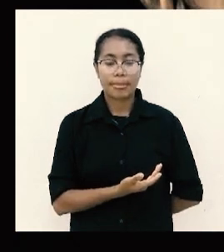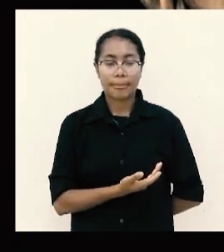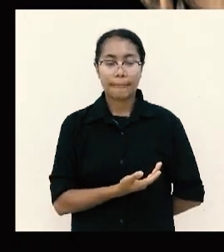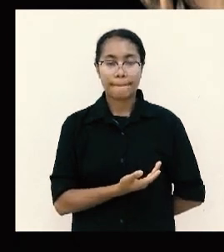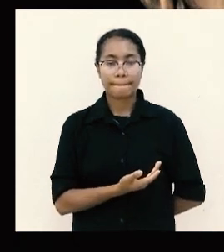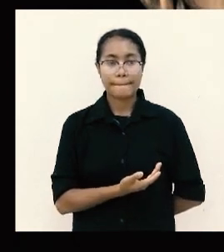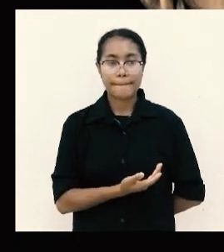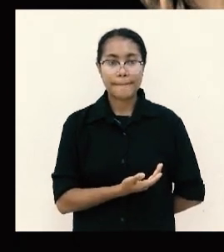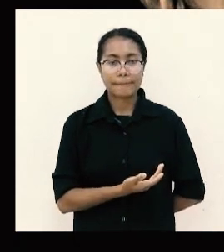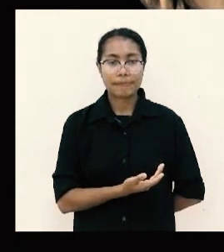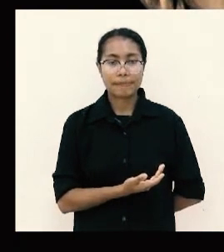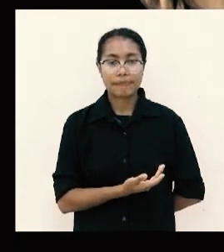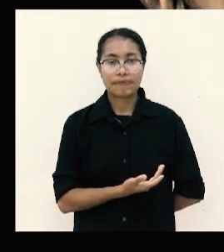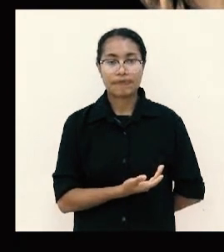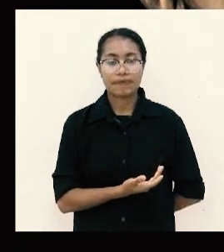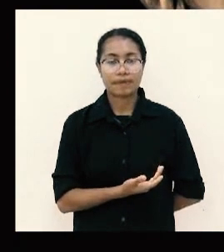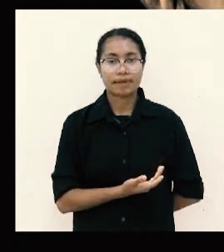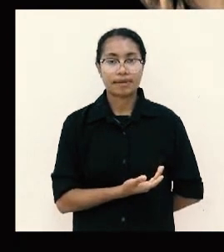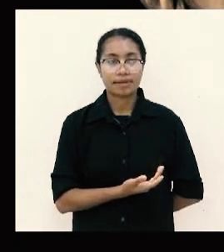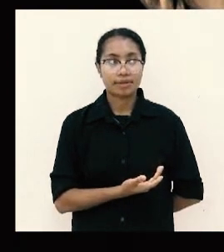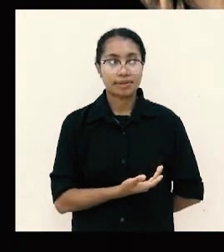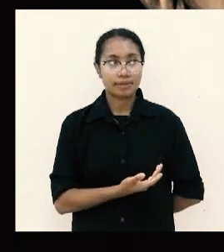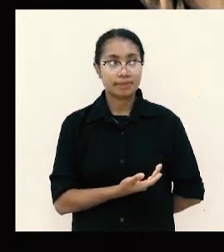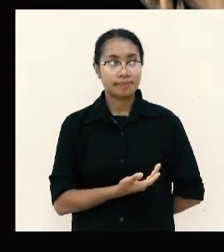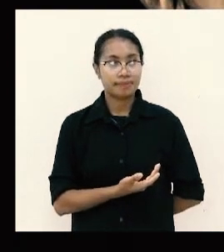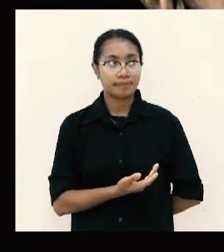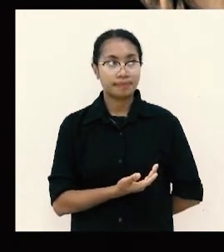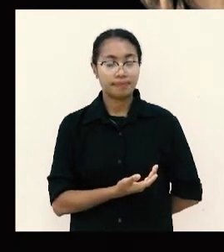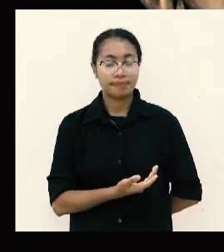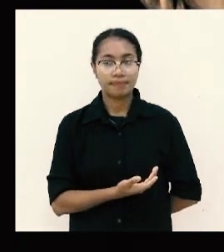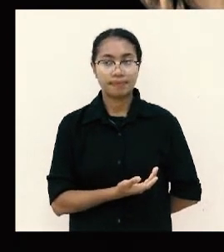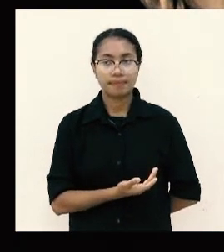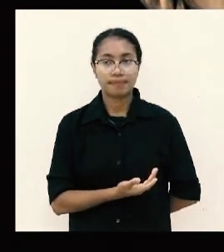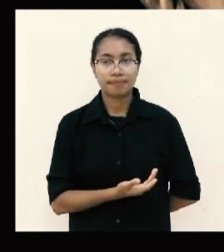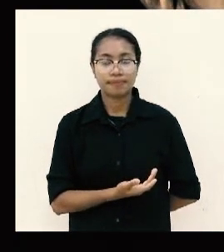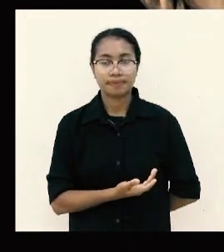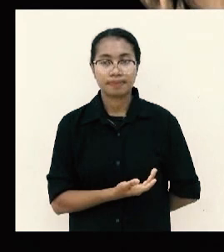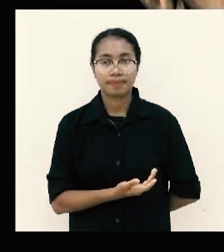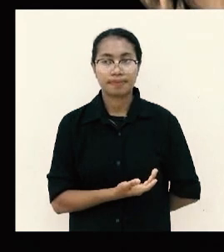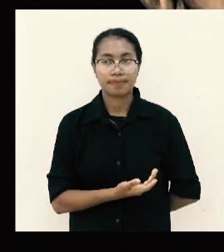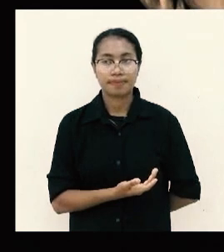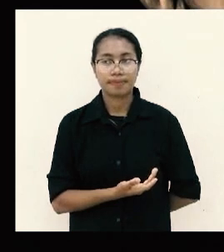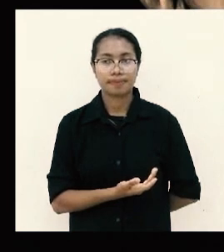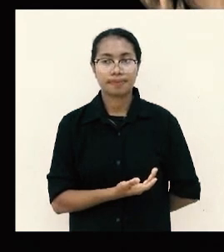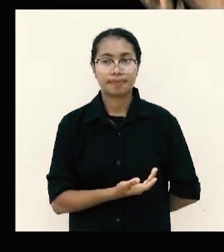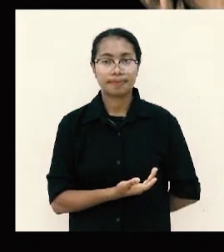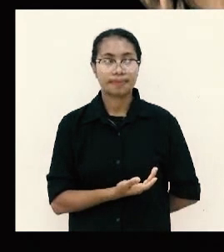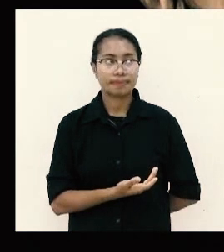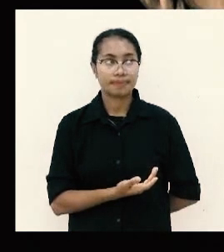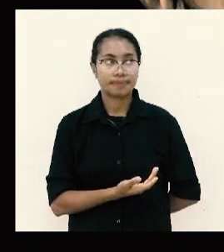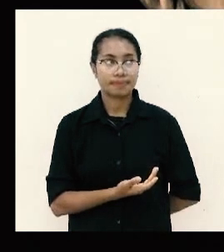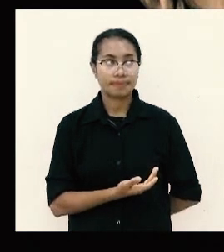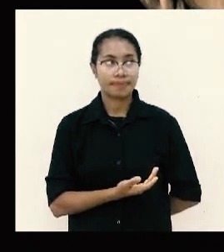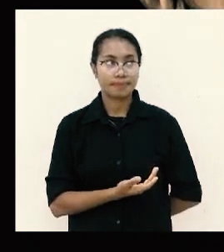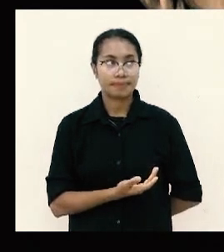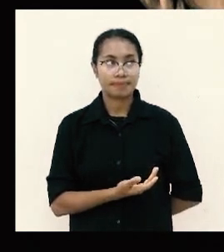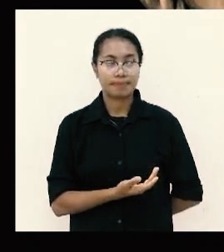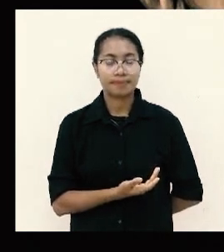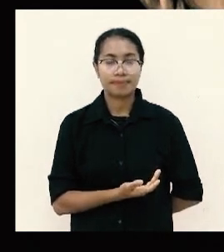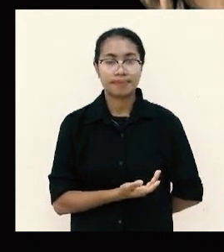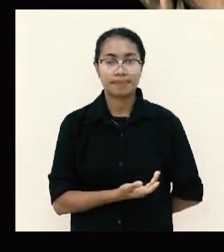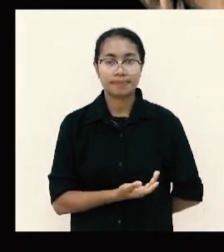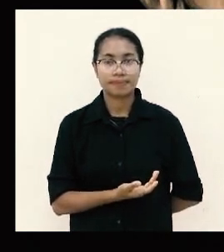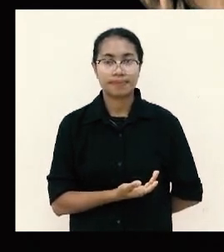perempuan harus meminta dari tetangganya dan dari perempuan yang tinggal di rumahnya barang-barang perak emas dan kain-kain yang akan kamu